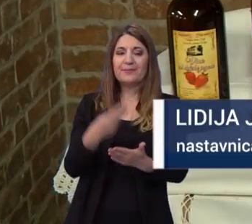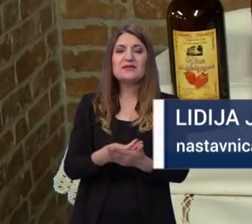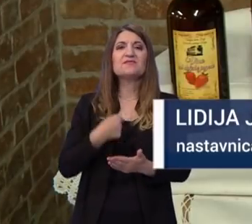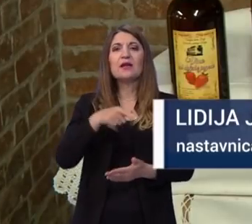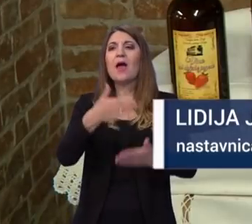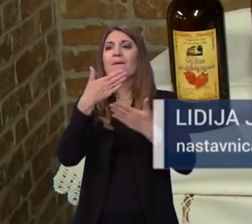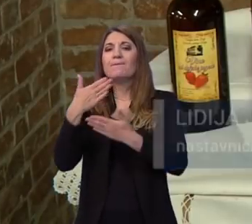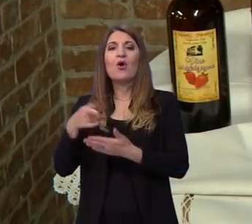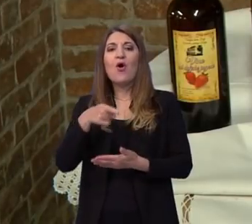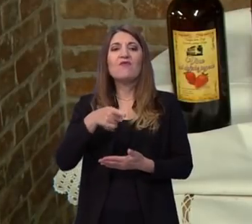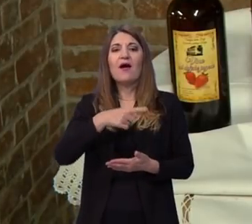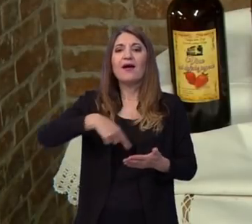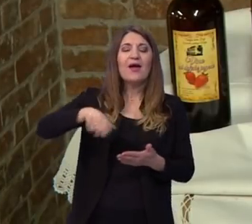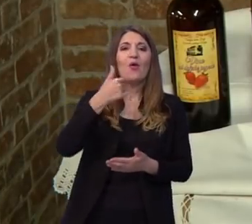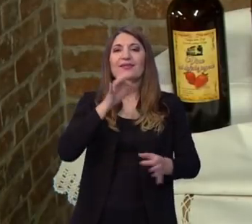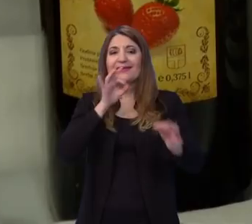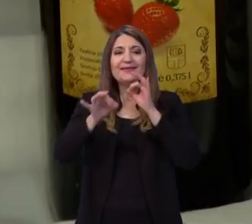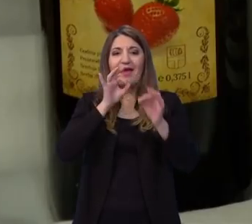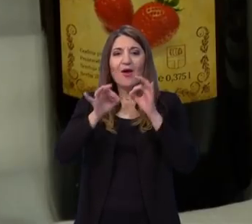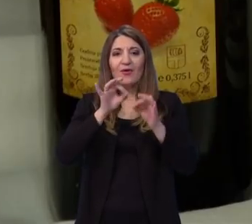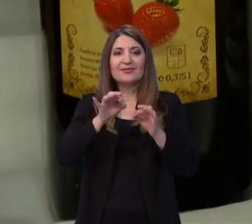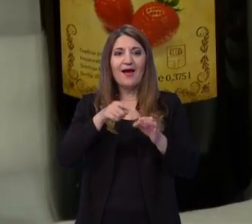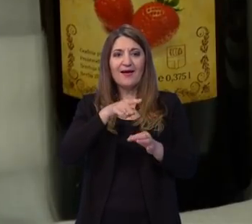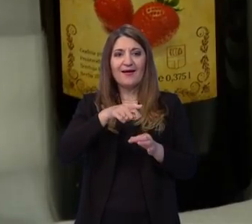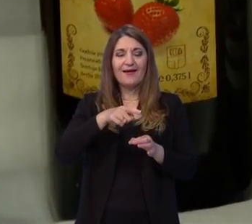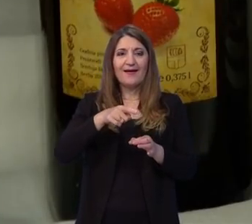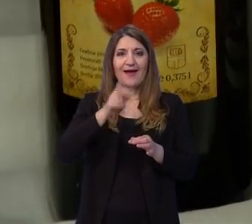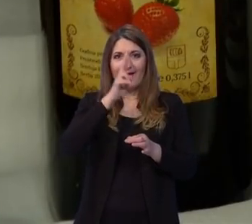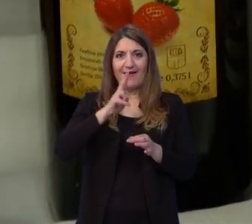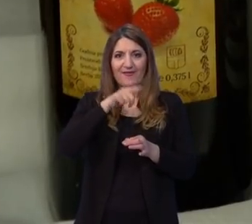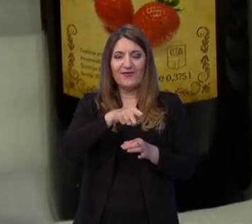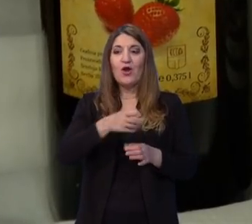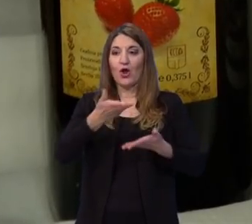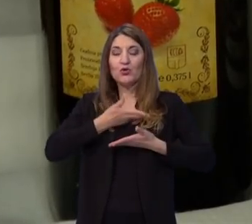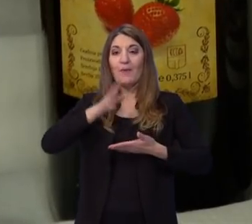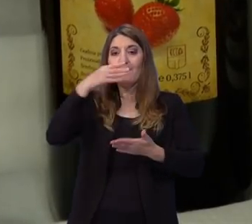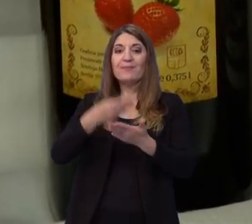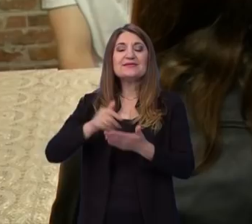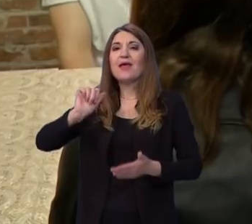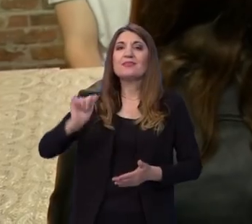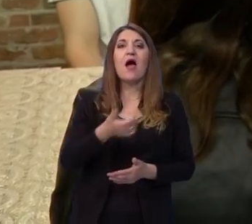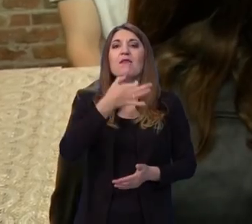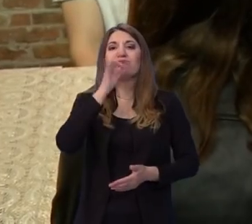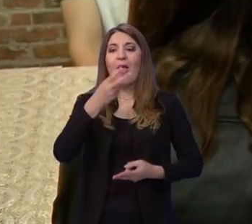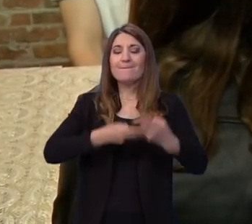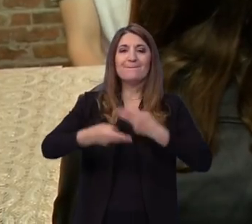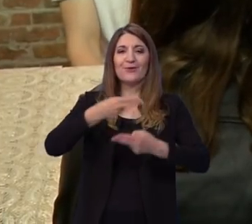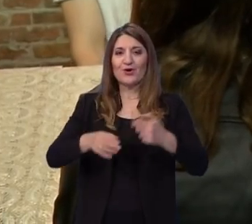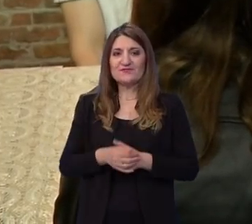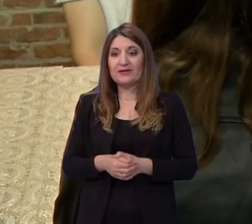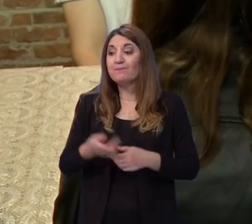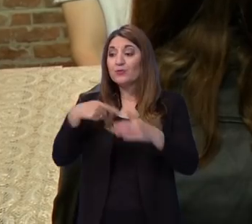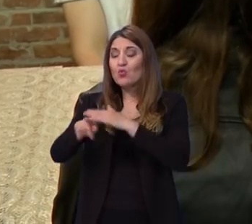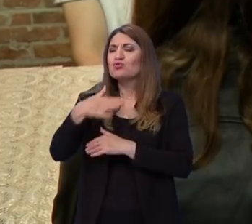Pohvalili bi se se vinom od Jagoda, koji je na državnoj smotri učeničkih zadruga dobilo priznanje za najproizvod. U školi se